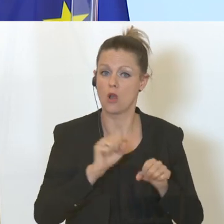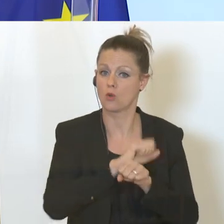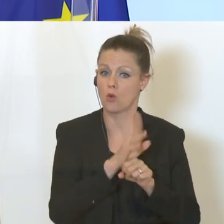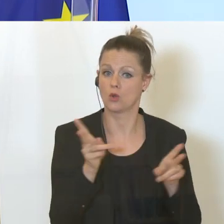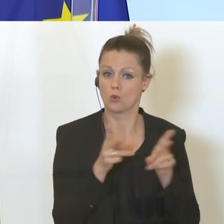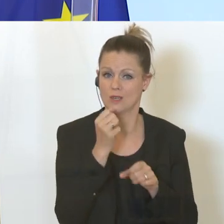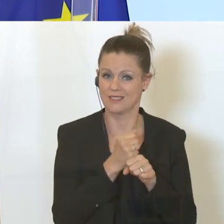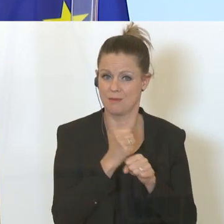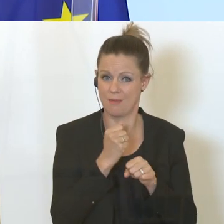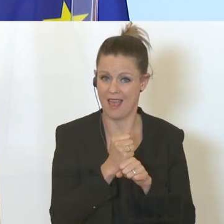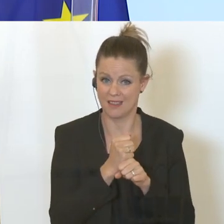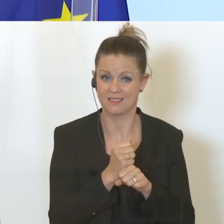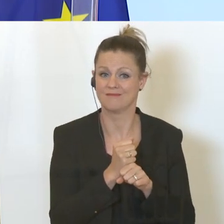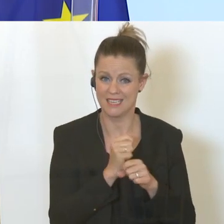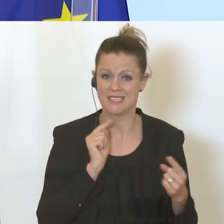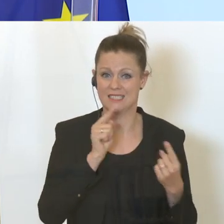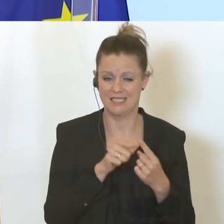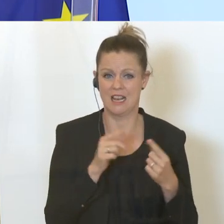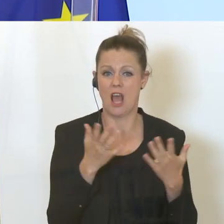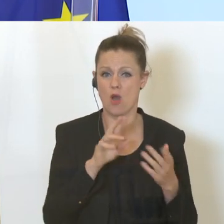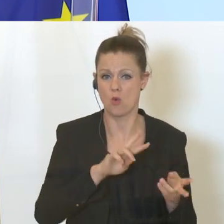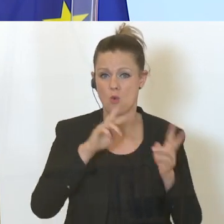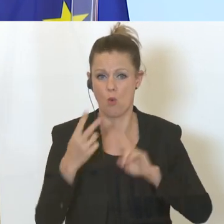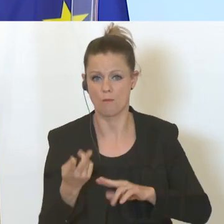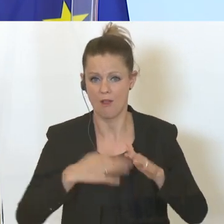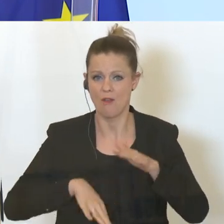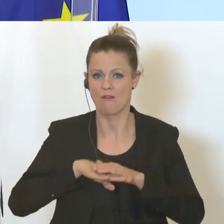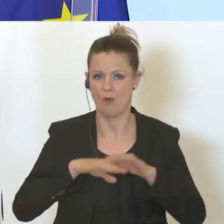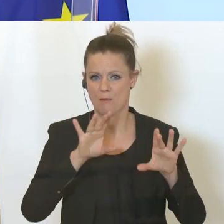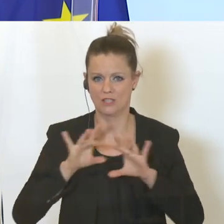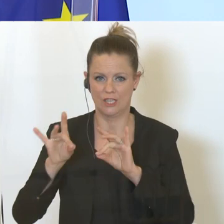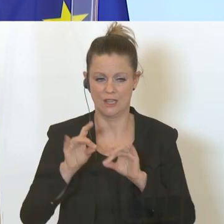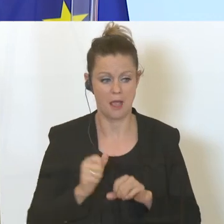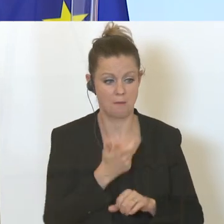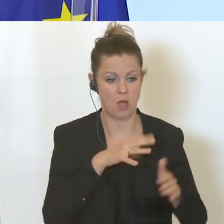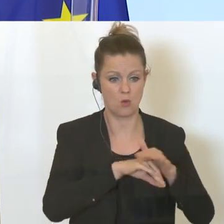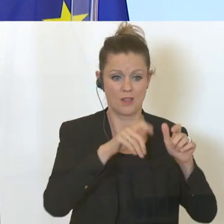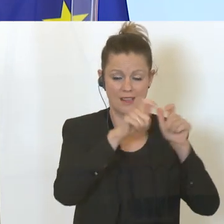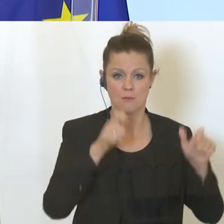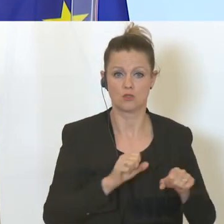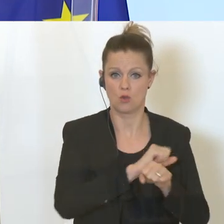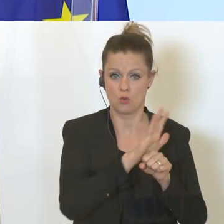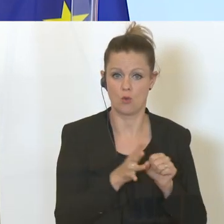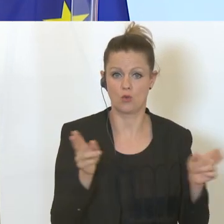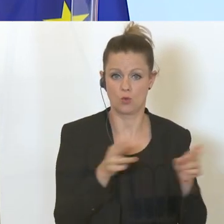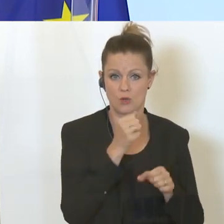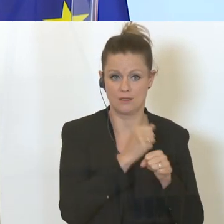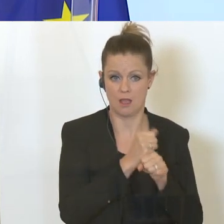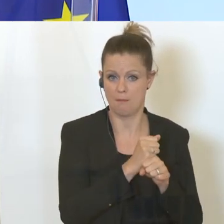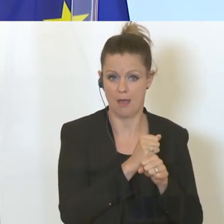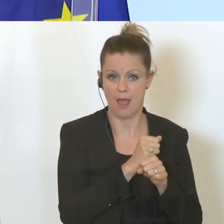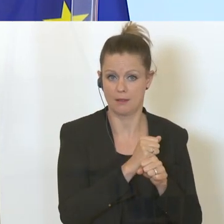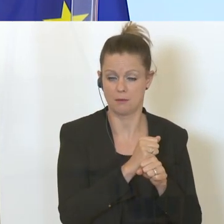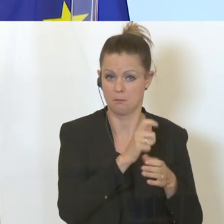wieder in Richtung Vollbeschäftigung geht und einige Unternehmen sind schon aus der Corona-Kurzarbeit heraus in Richtung Vollbeschäftigung